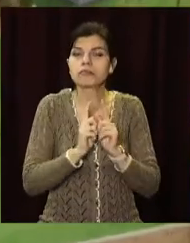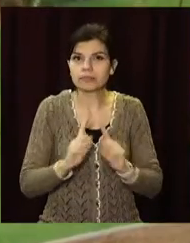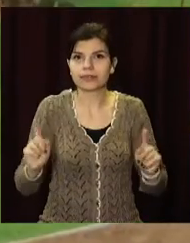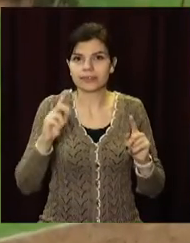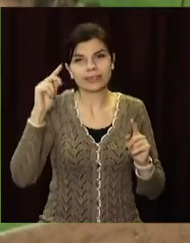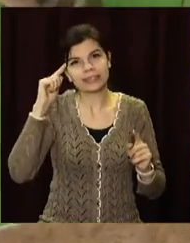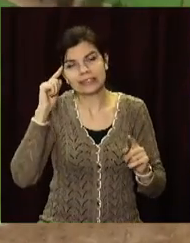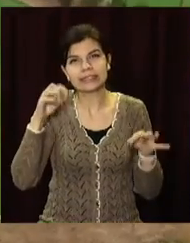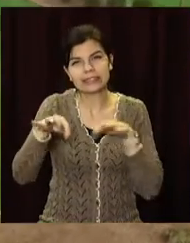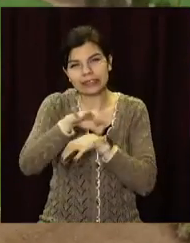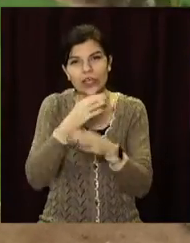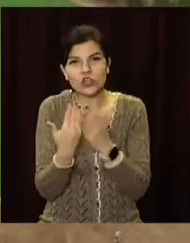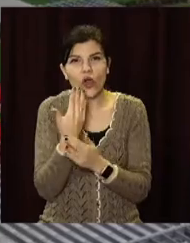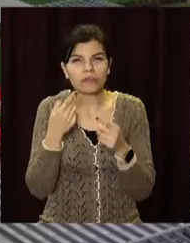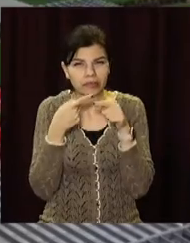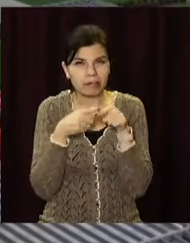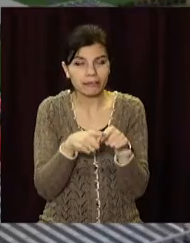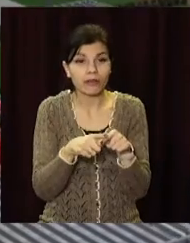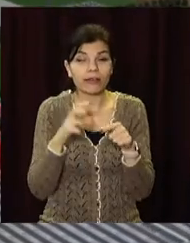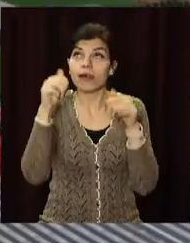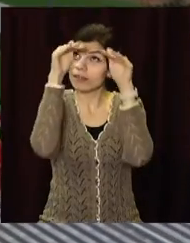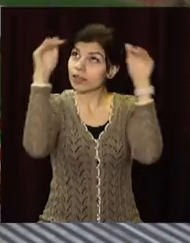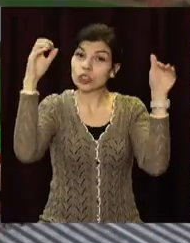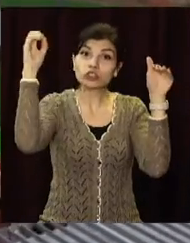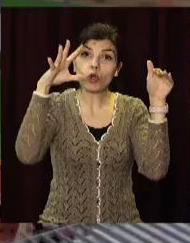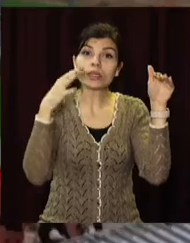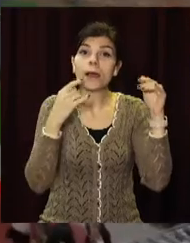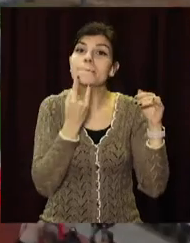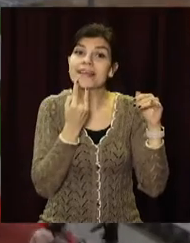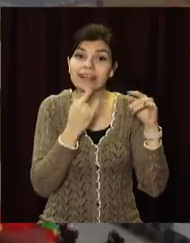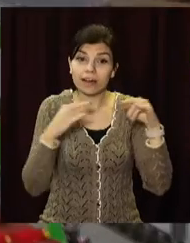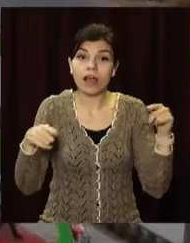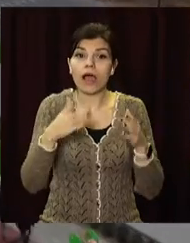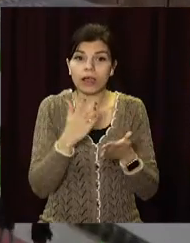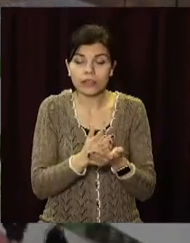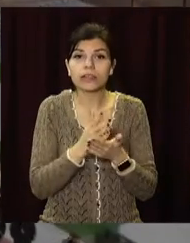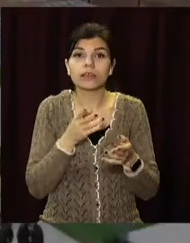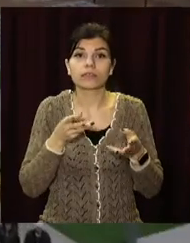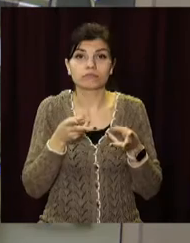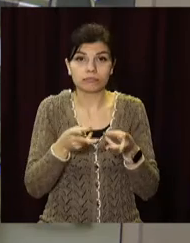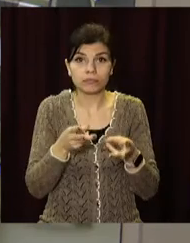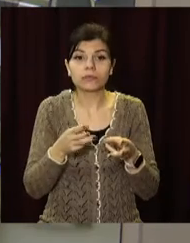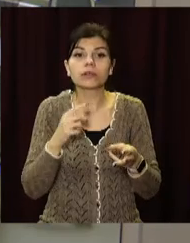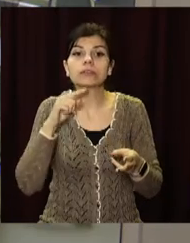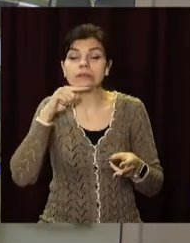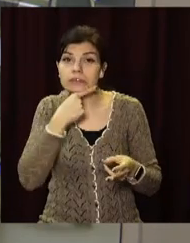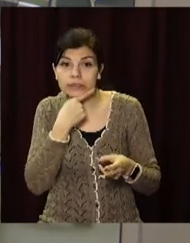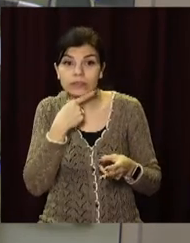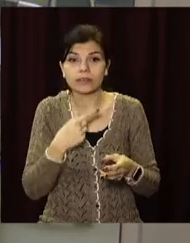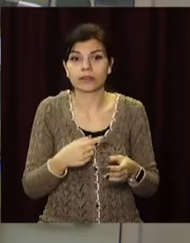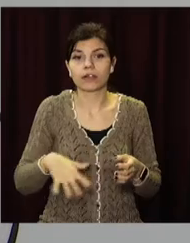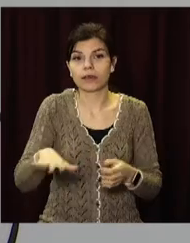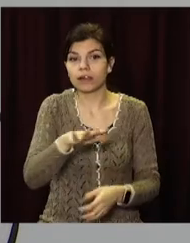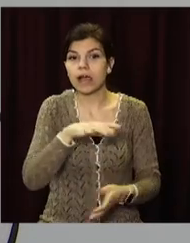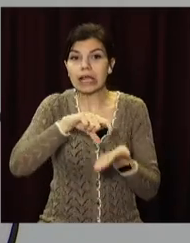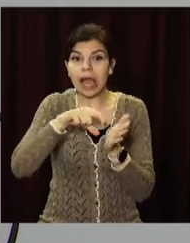архітектурні рішення та новітні технології. На даху – сонячні батареї, поряд власна котельна на альтернативному паливі. Всередині – опенспейс